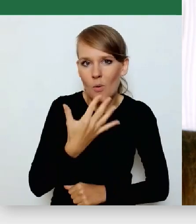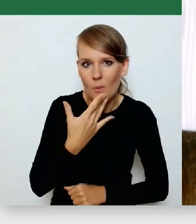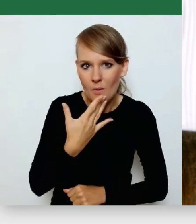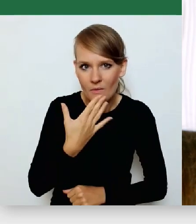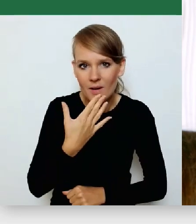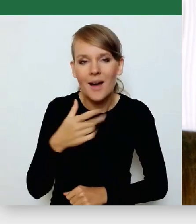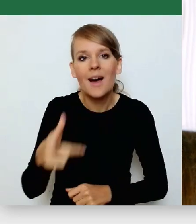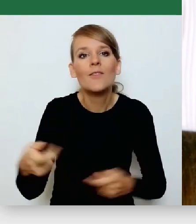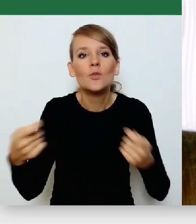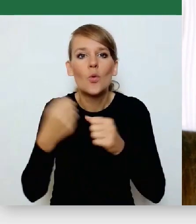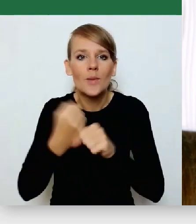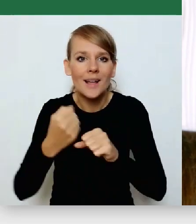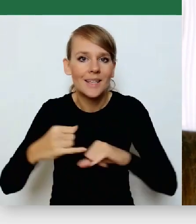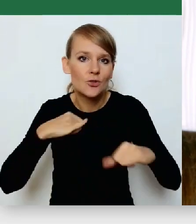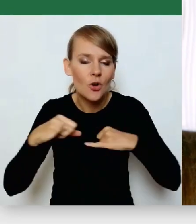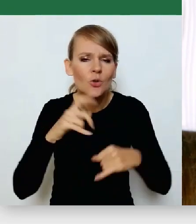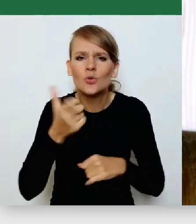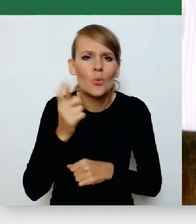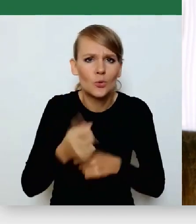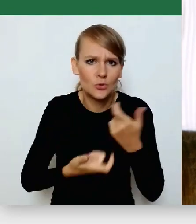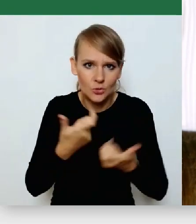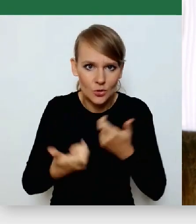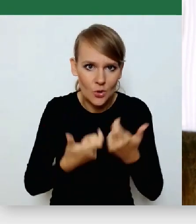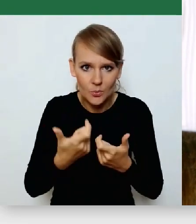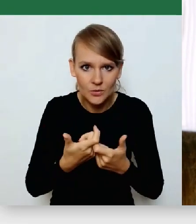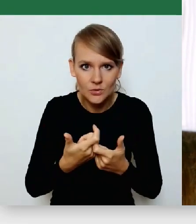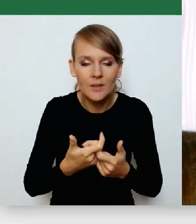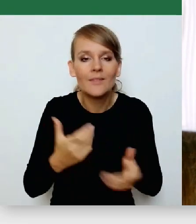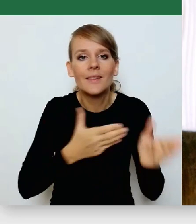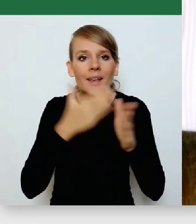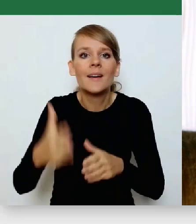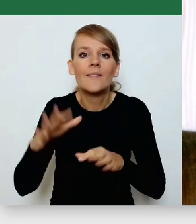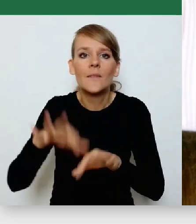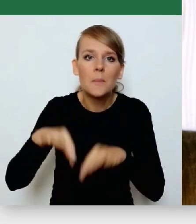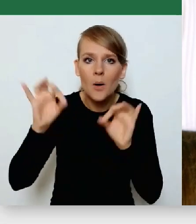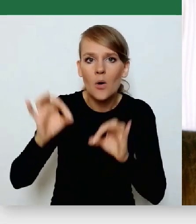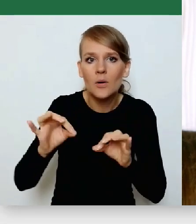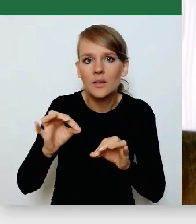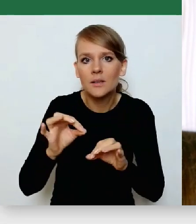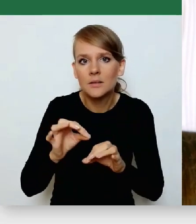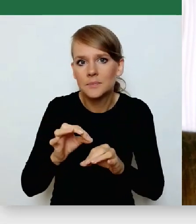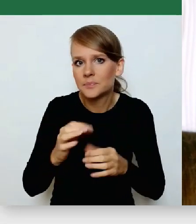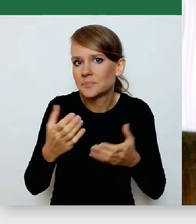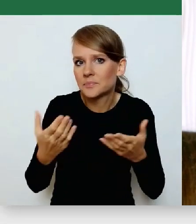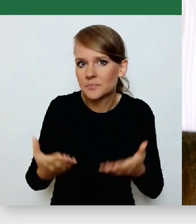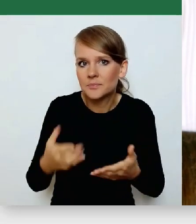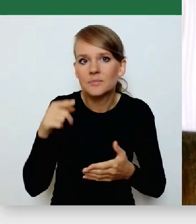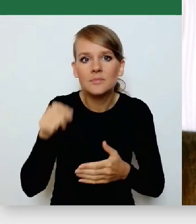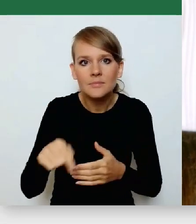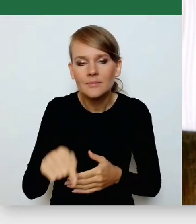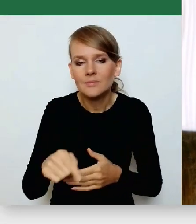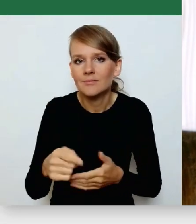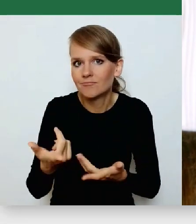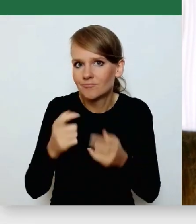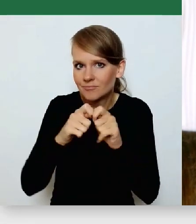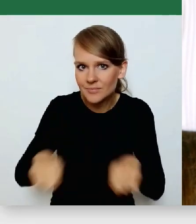rządem, co trzeba zrobić, żeby w kolejnych wyborach może, no właśnie przerwać to, to gonienie króliczka i